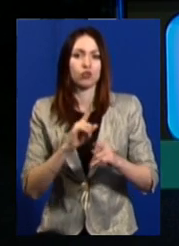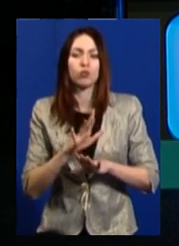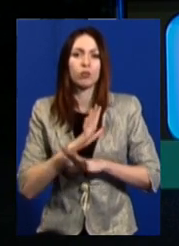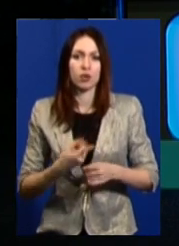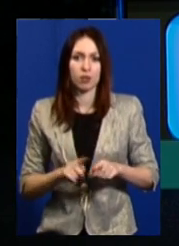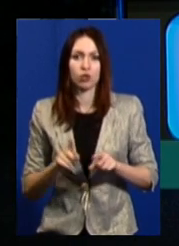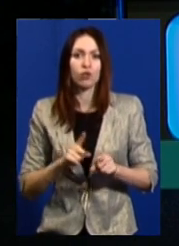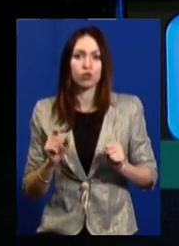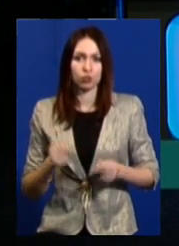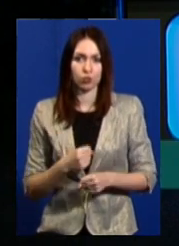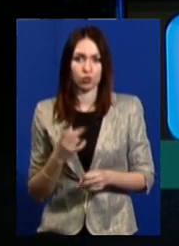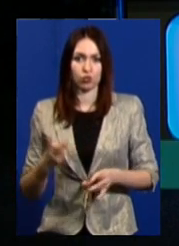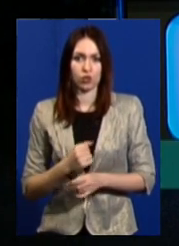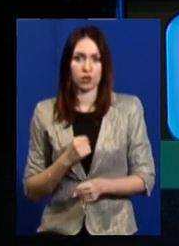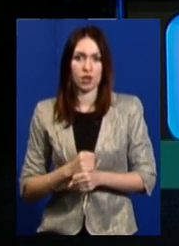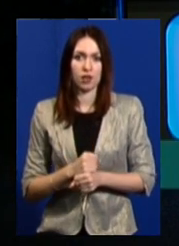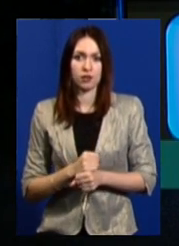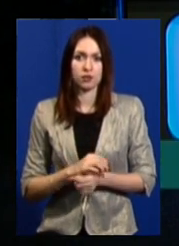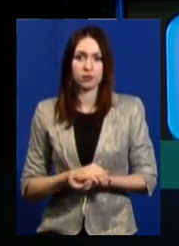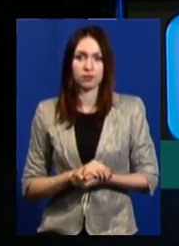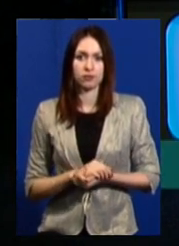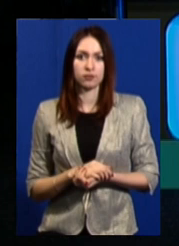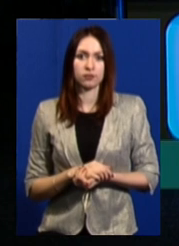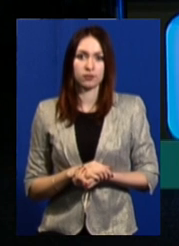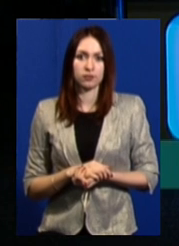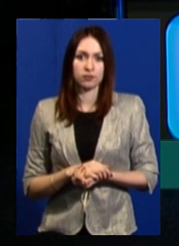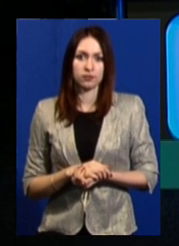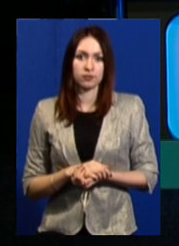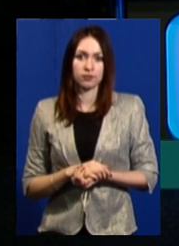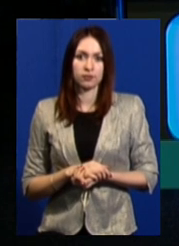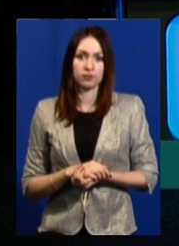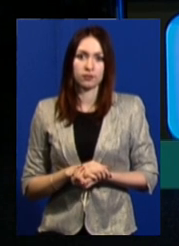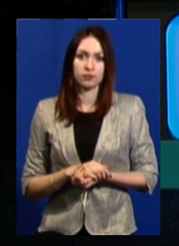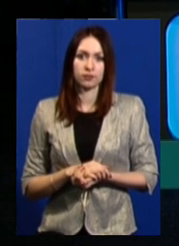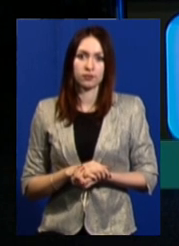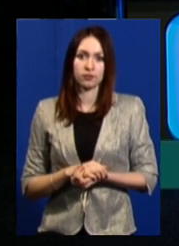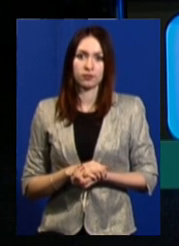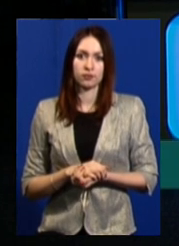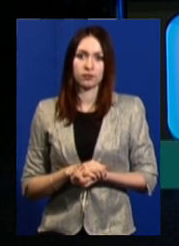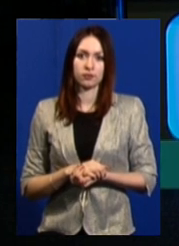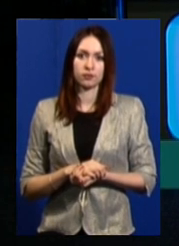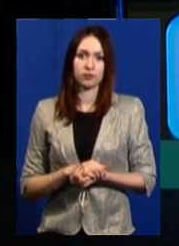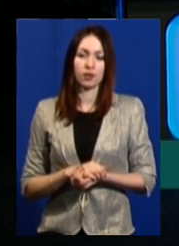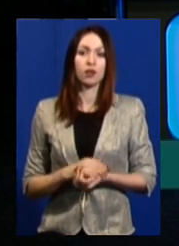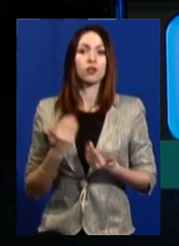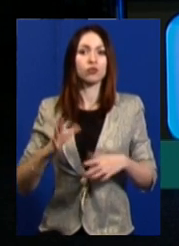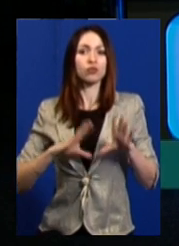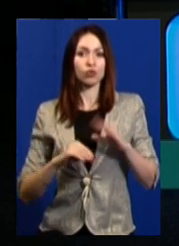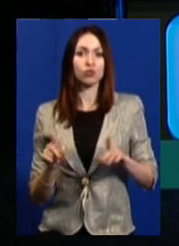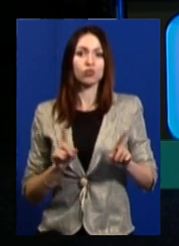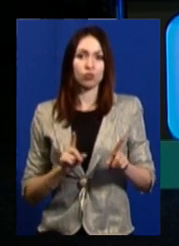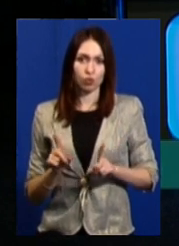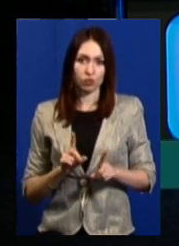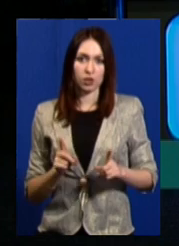випадків, що соціальні працівники не можуть зайти і переконатися, що там все гаразд чи не гаразд в родині? Я вважаю, що